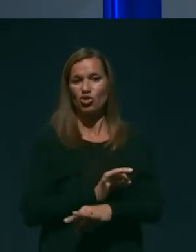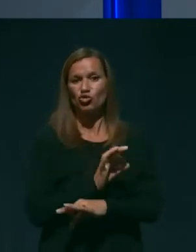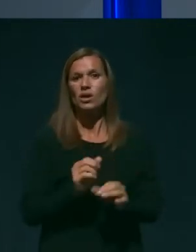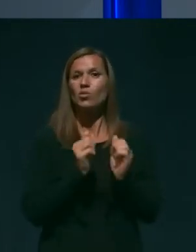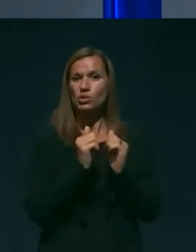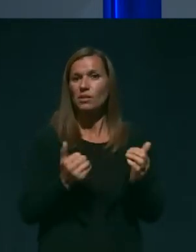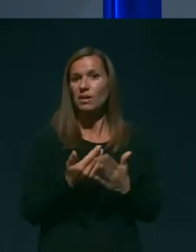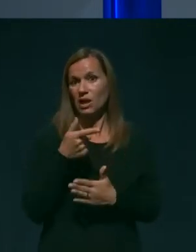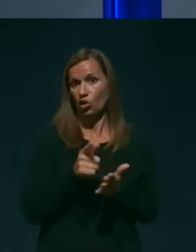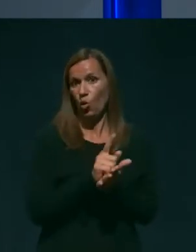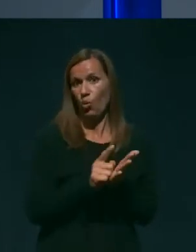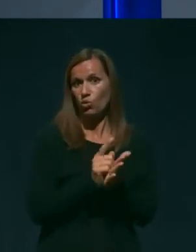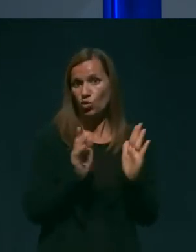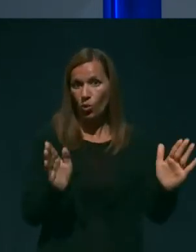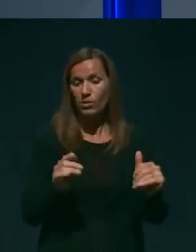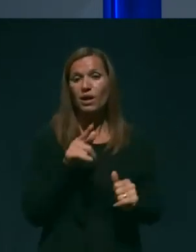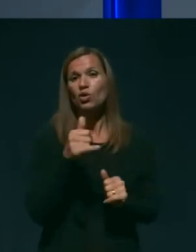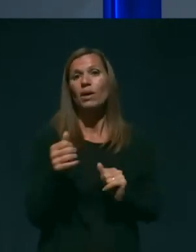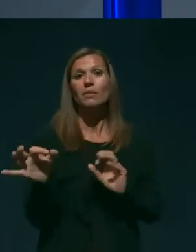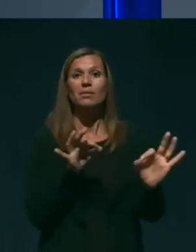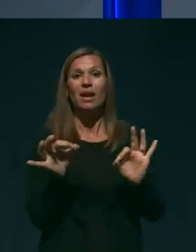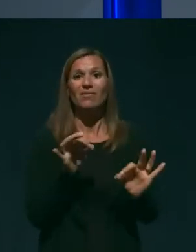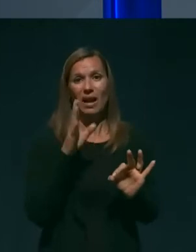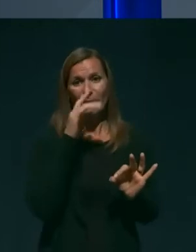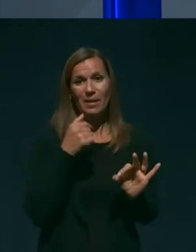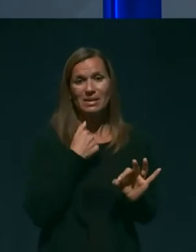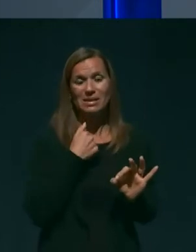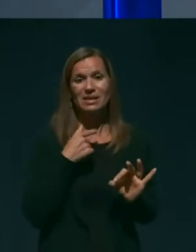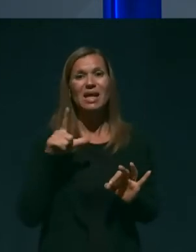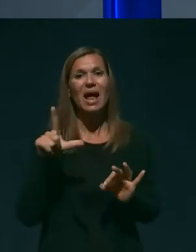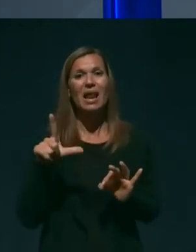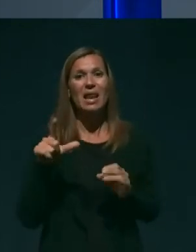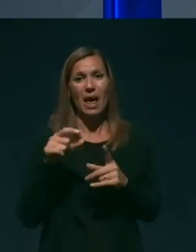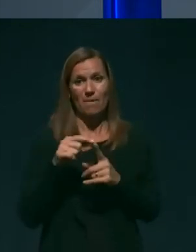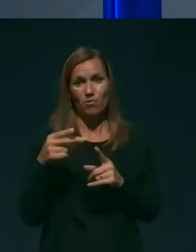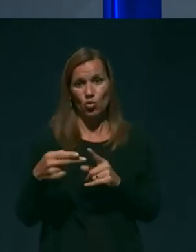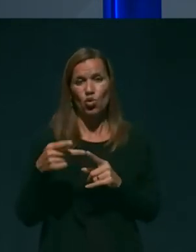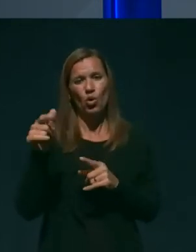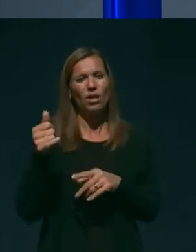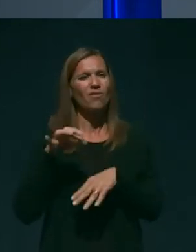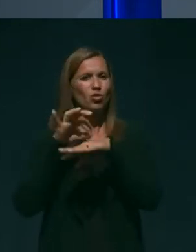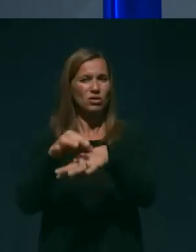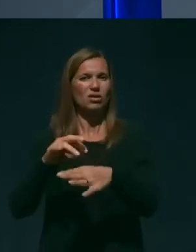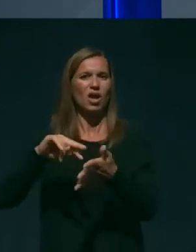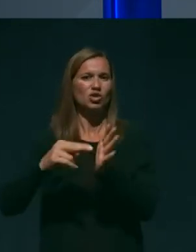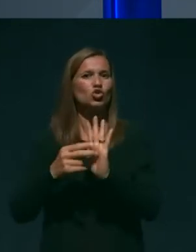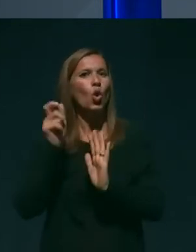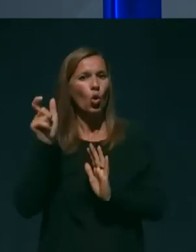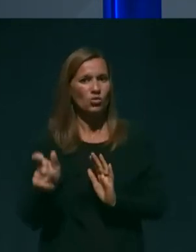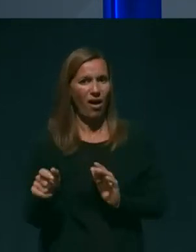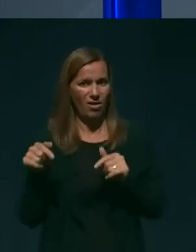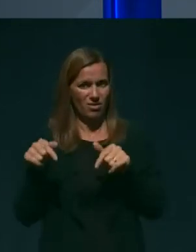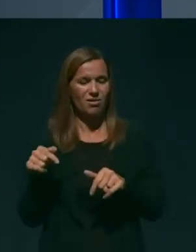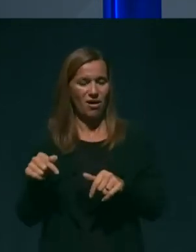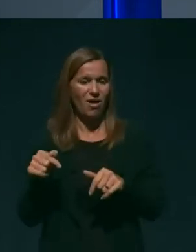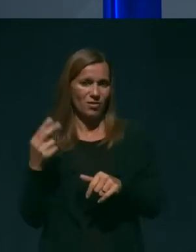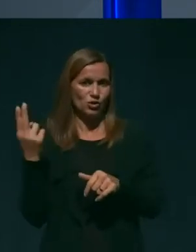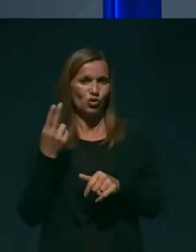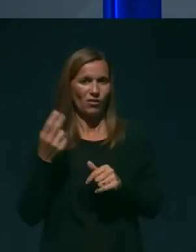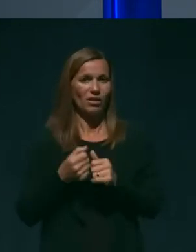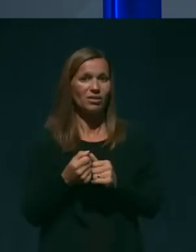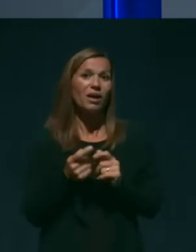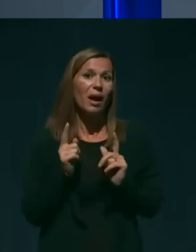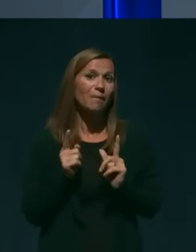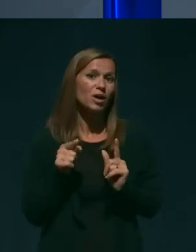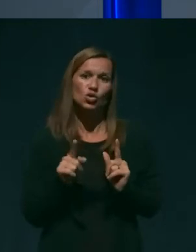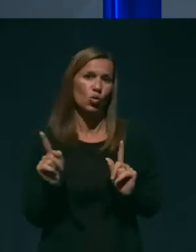pripravila magistrica Lopuhova, ki je vodilna strokonjakinja za to v Sloveniji. Ampak tukaj ne gre za